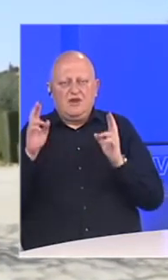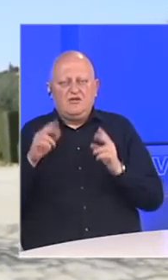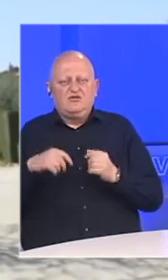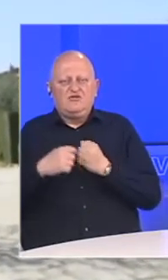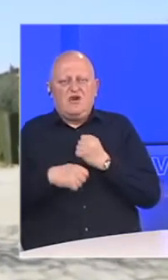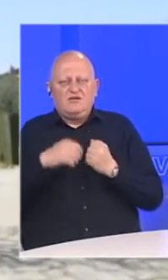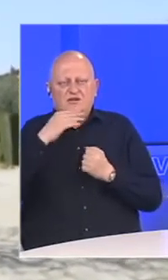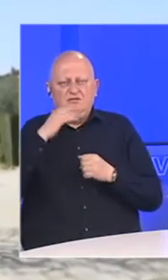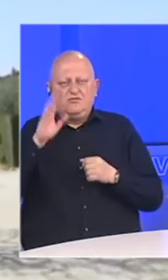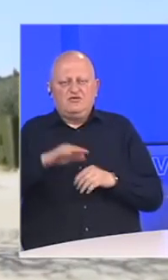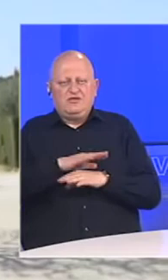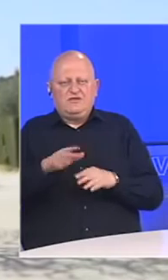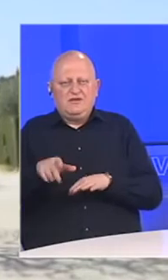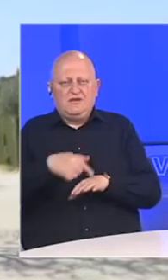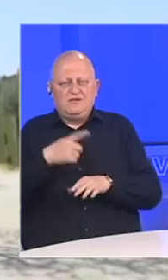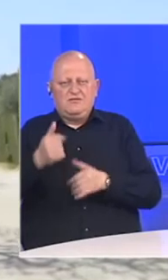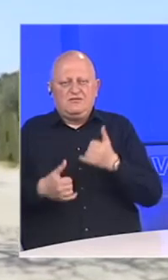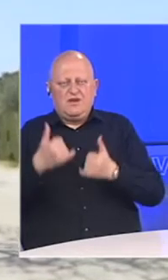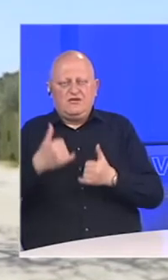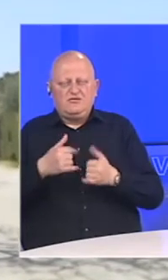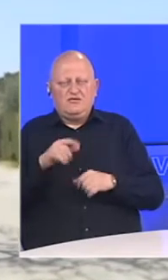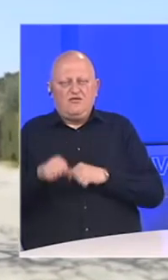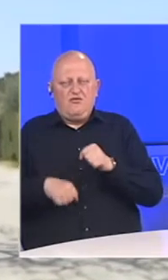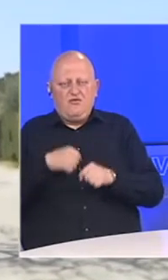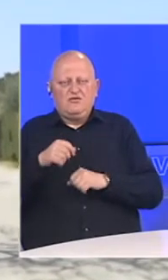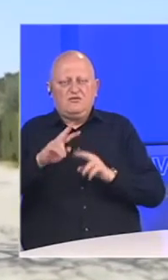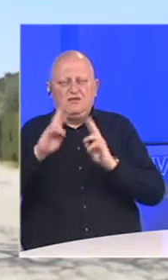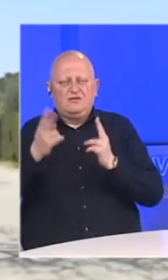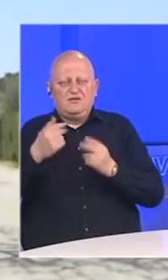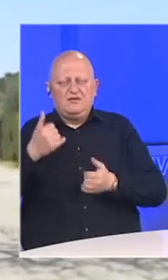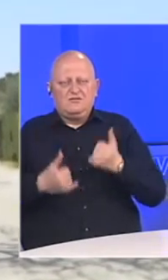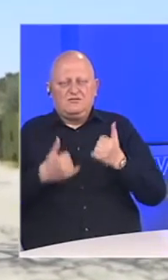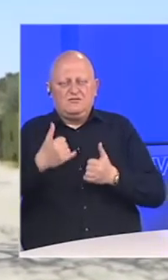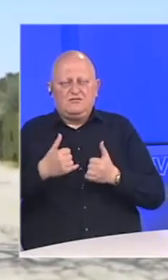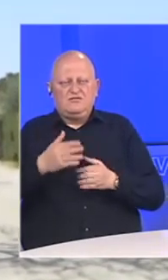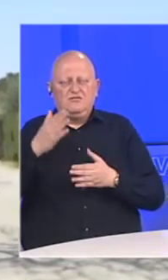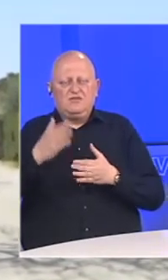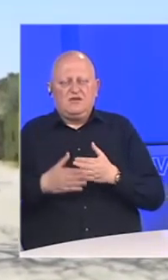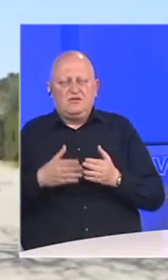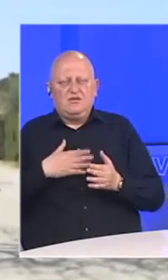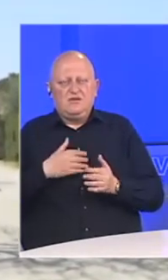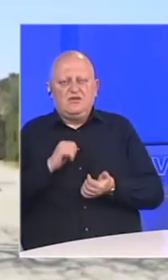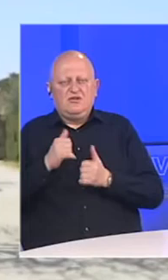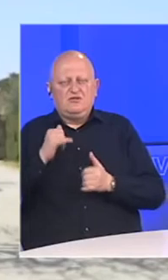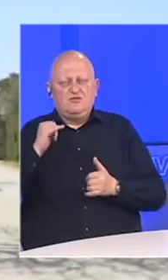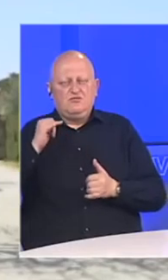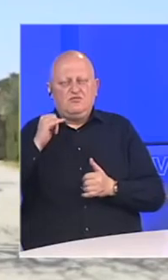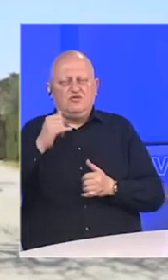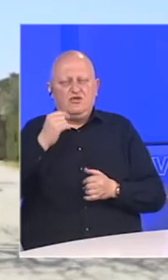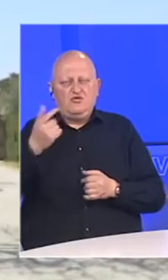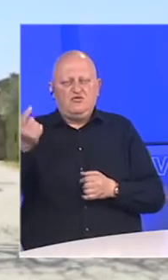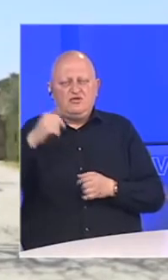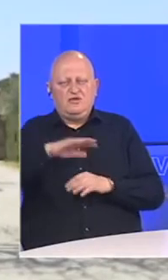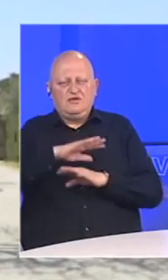u augustu i septembru možemo svi nastaviti sa takmičenjima i da ćemo voziti na svjetskim utrkama, jer na kraju naš sport putuje i ljudi